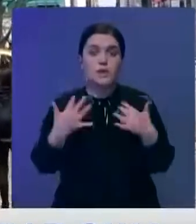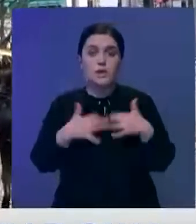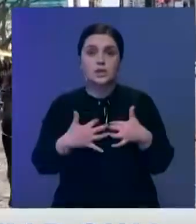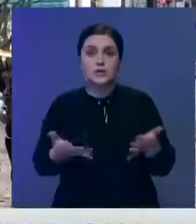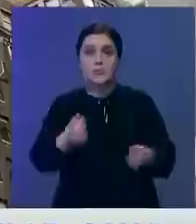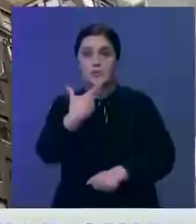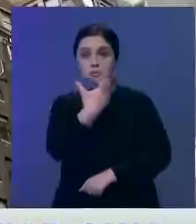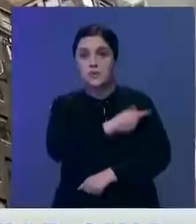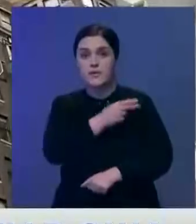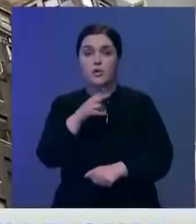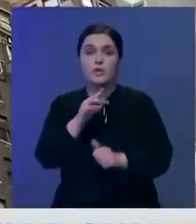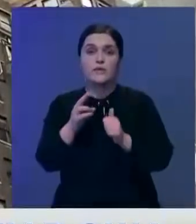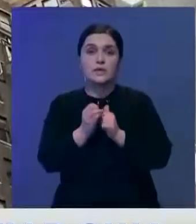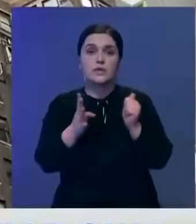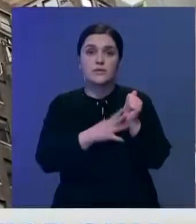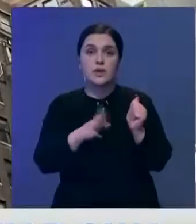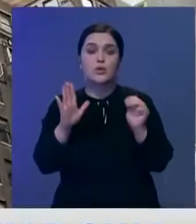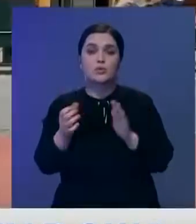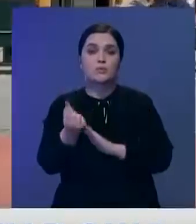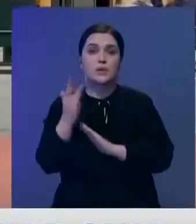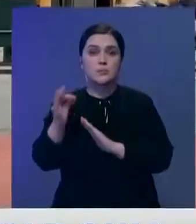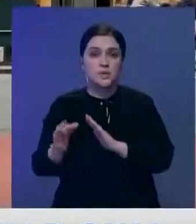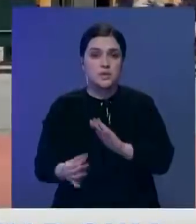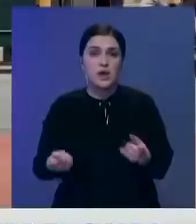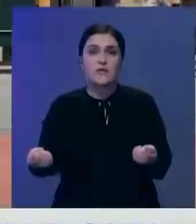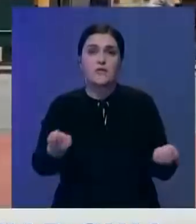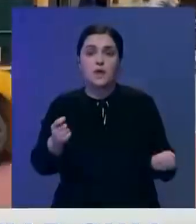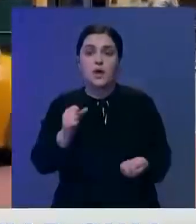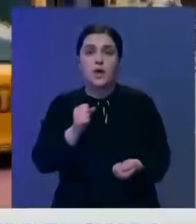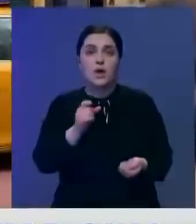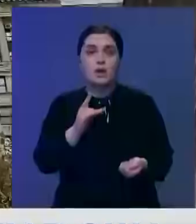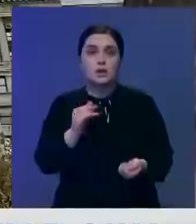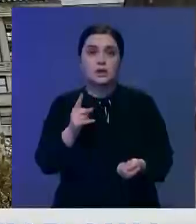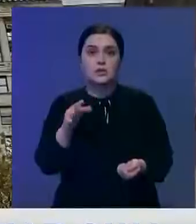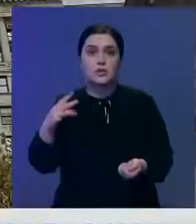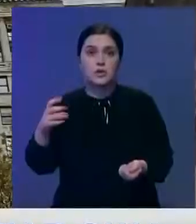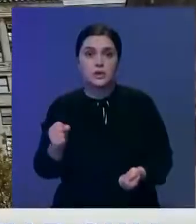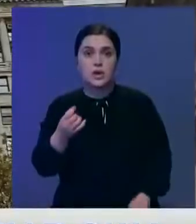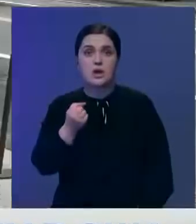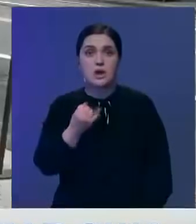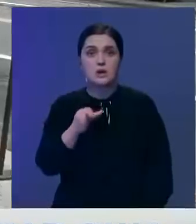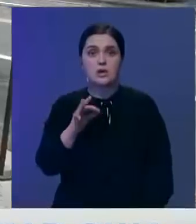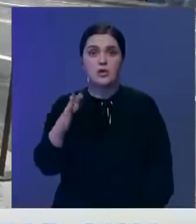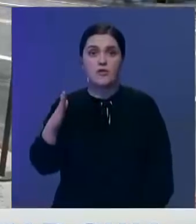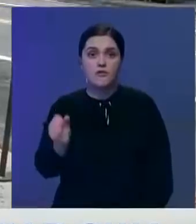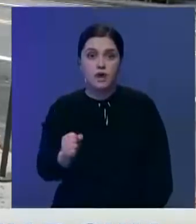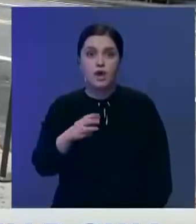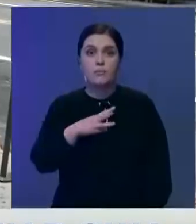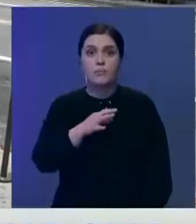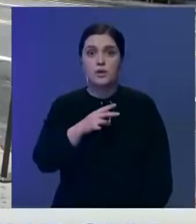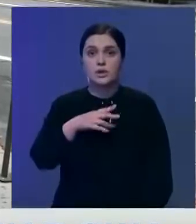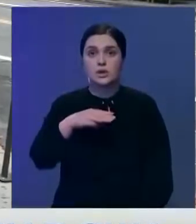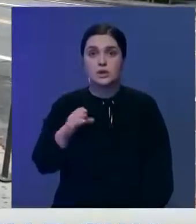Тем временем количество получивших прививку от ковид едва достигает 15%. Власти штатов Аризона, Айова, Миссипи, Монтана и